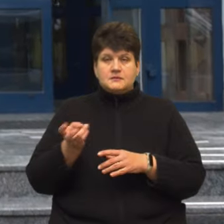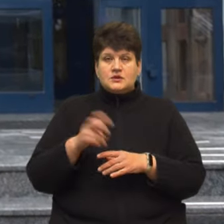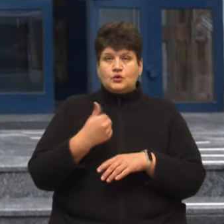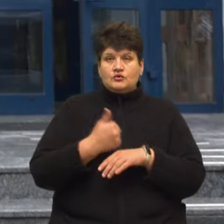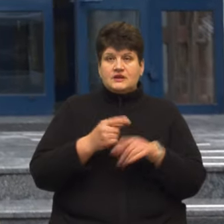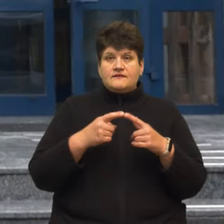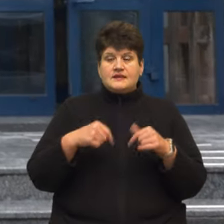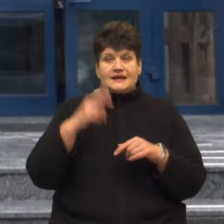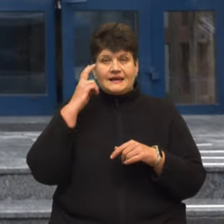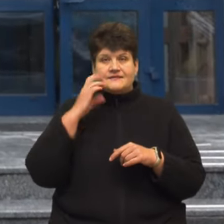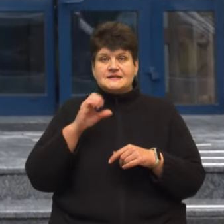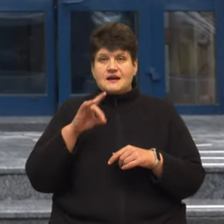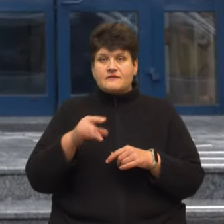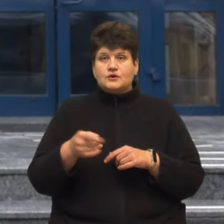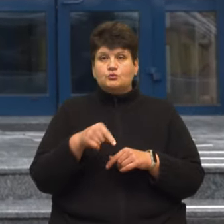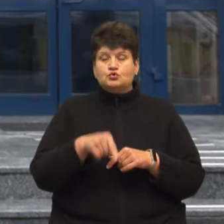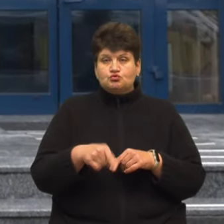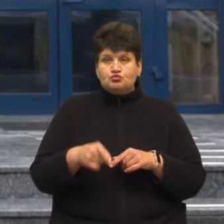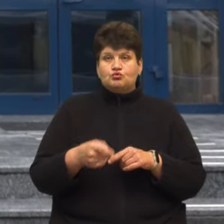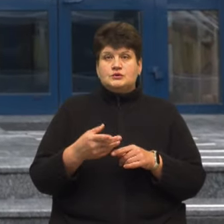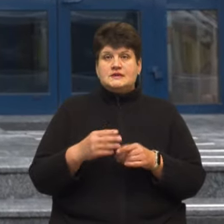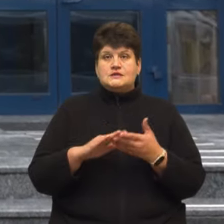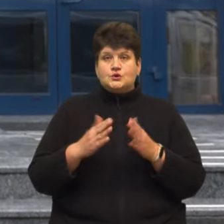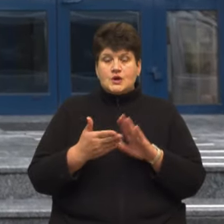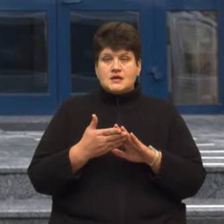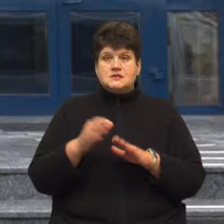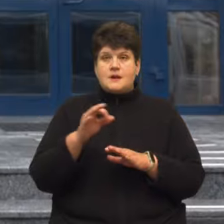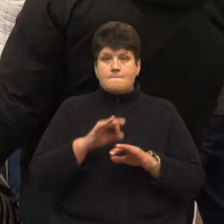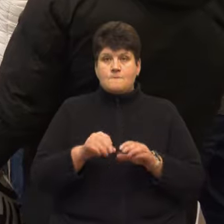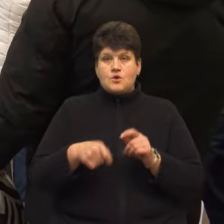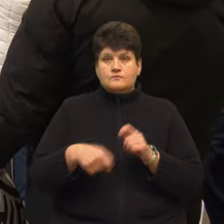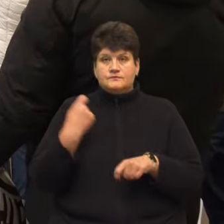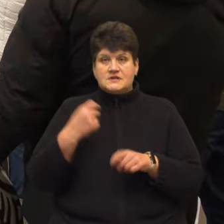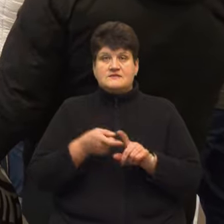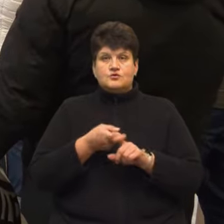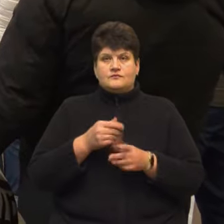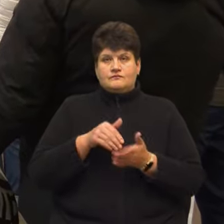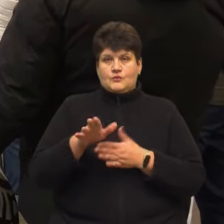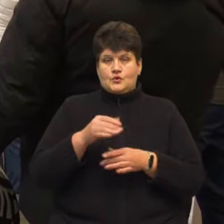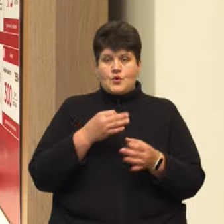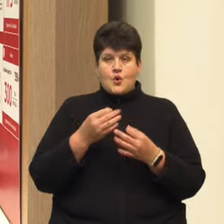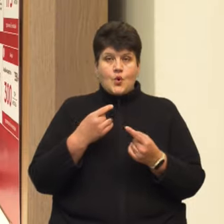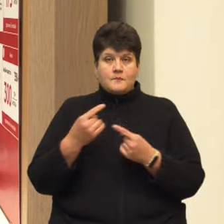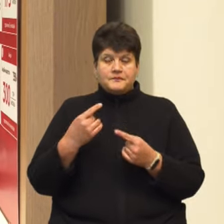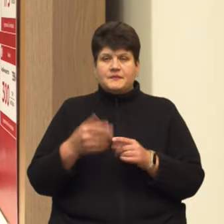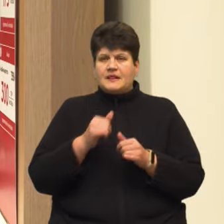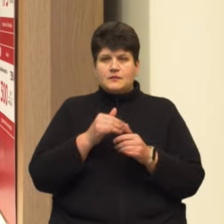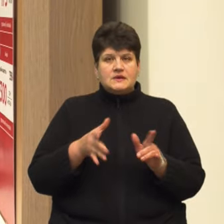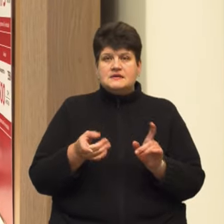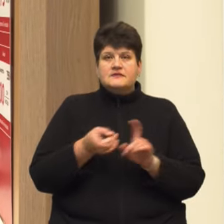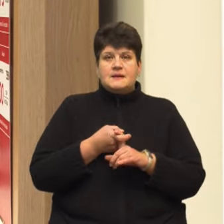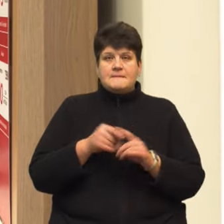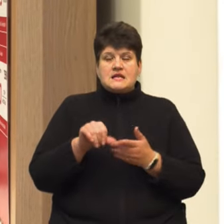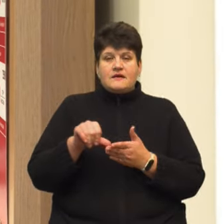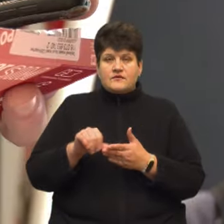у Тернополі. Тут ситуація зі збоєм зв'язку відмовились коментувати. Також ми не могли зв'язатися із представниками компанії,